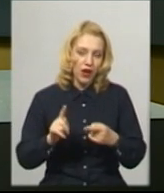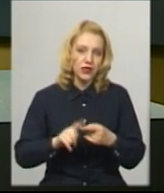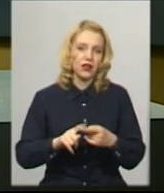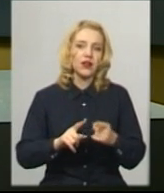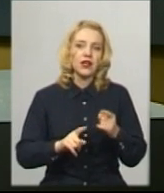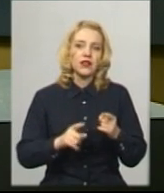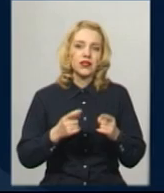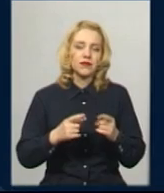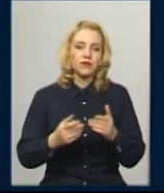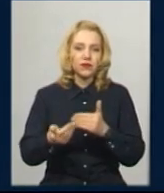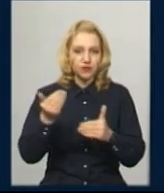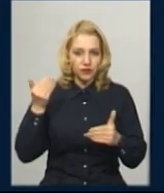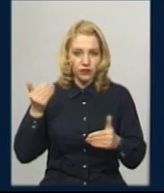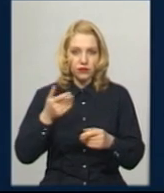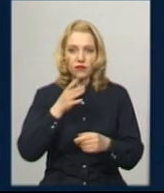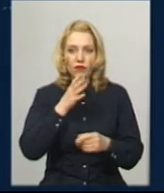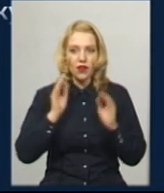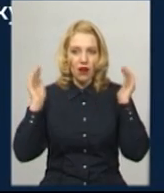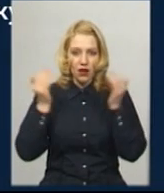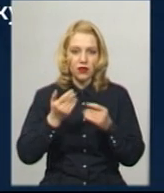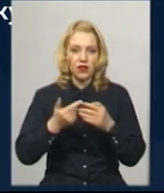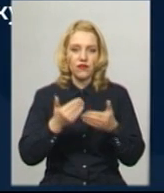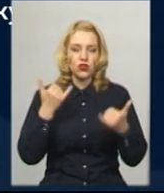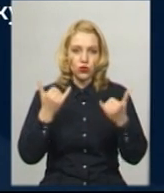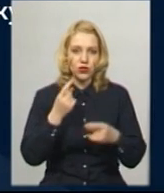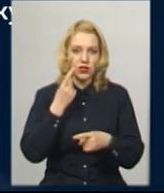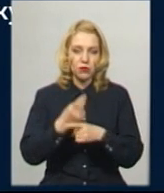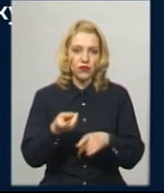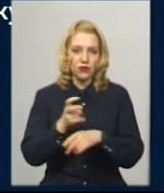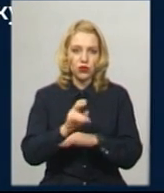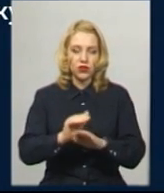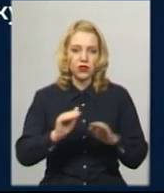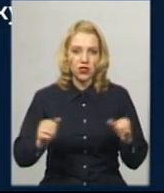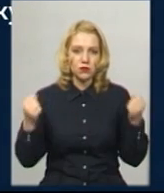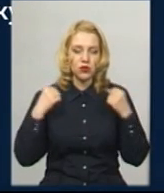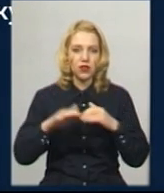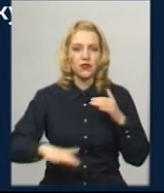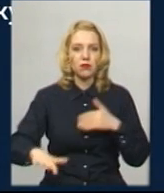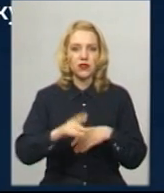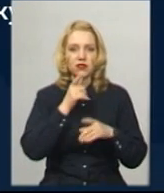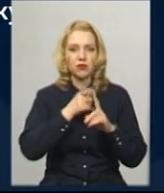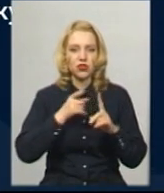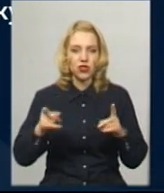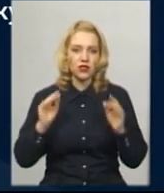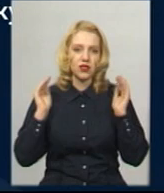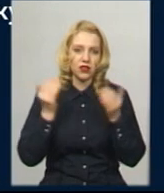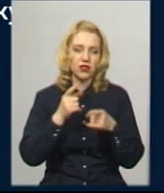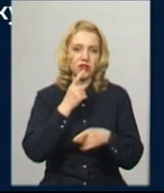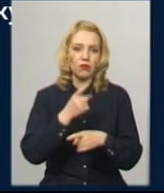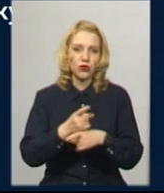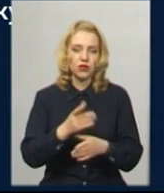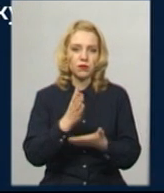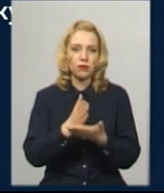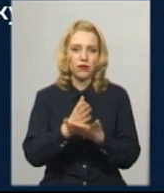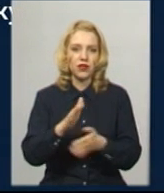карантину. Отож, сьогодні і до кінця карантину забороняється відвідувати дитячі та спортивні майданчики на час карантину. Забороняється